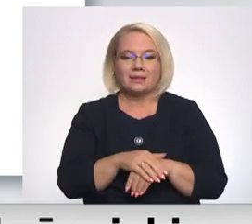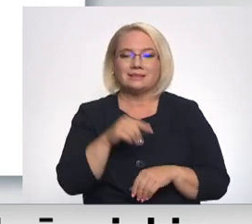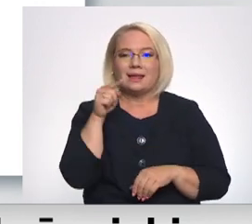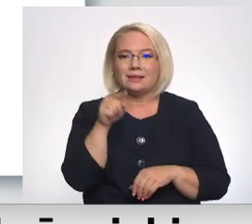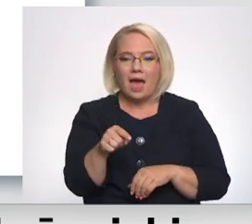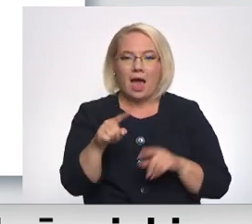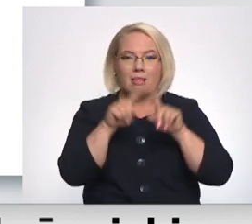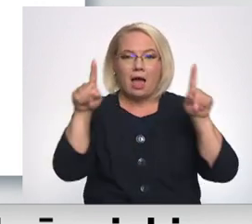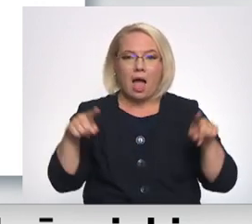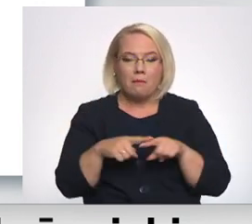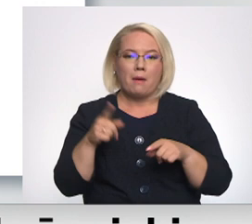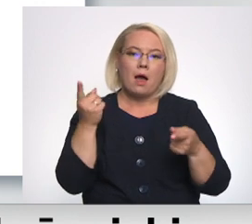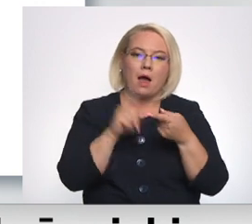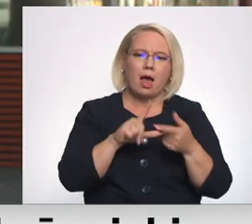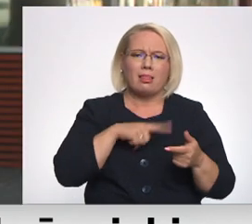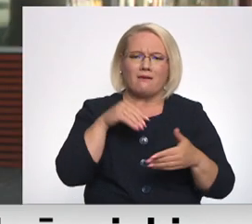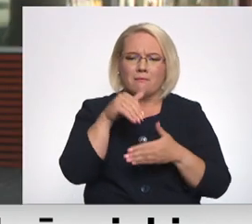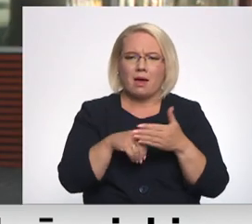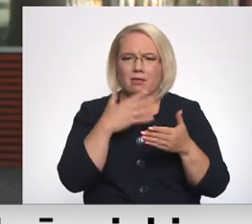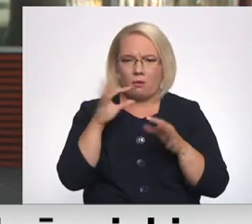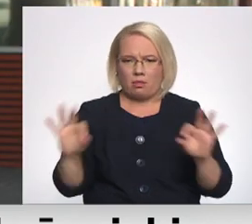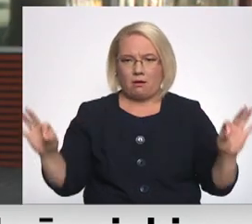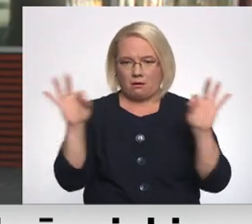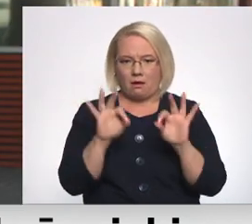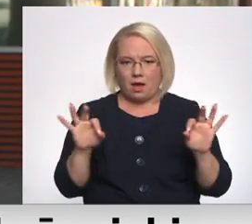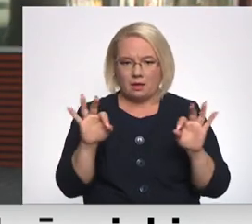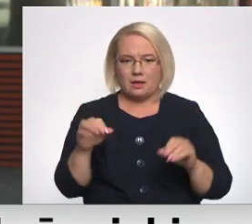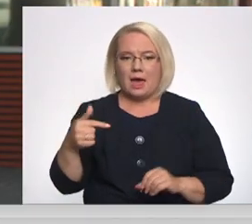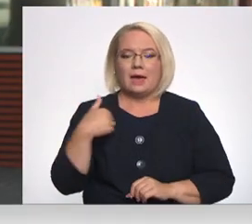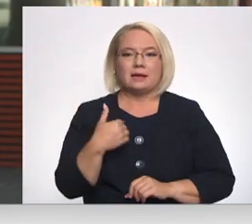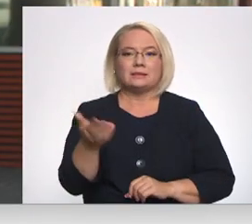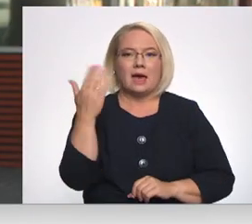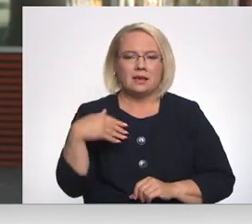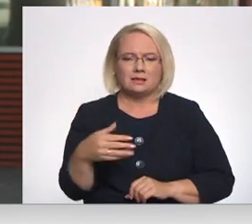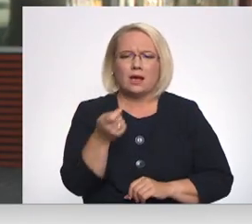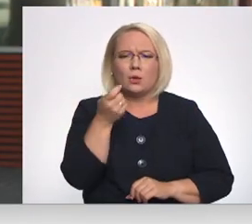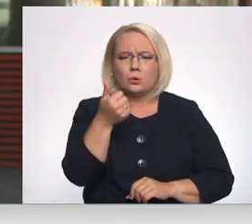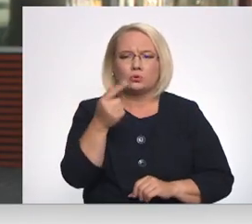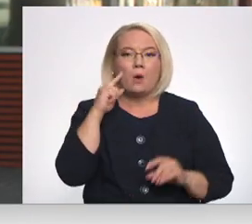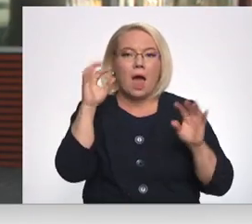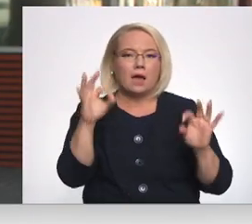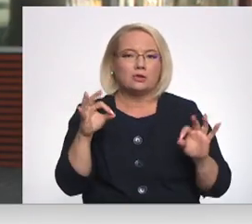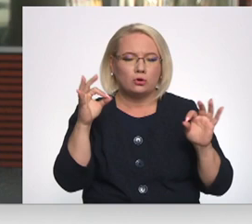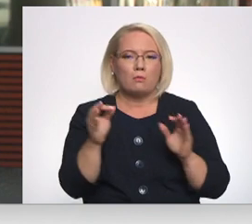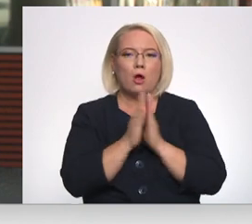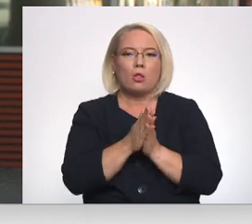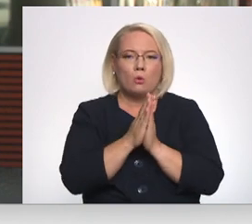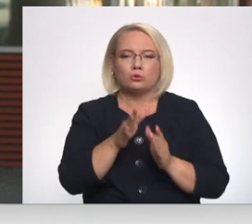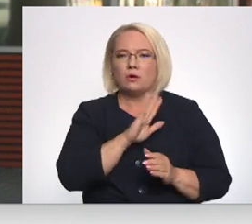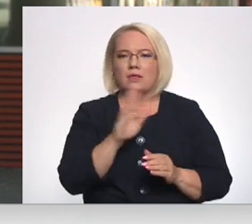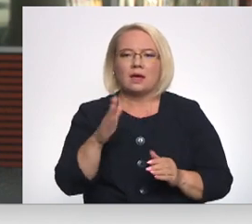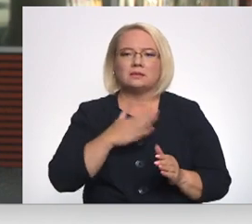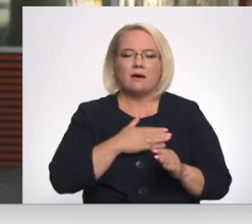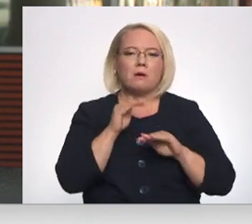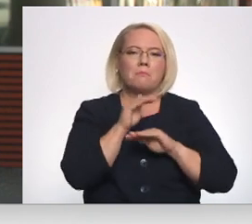Latvijas pastu nav nekāda sakara. Pirmā lieta – aicinu nekādā gadījumā, ja ir kaut mazākā aizdoma, nesākt kaut kur dalīties ar